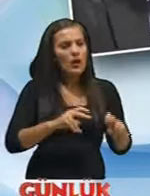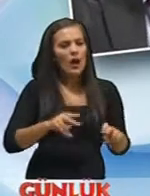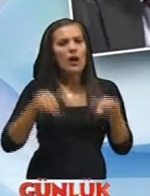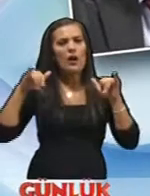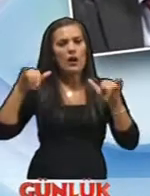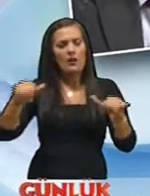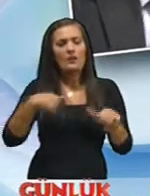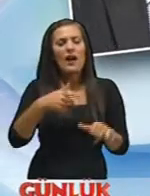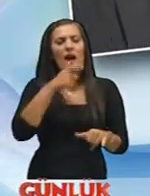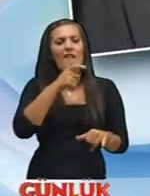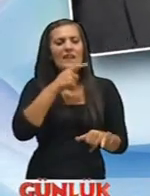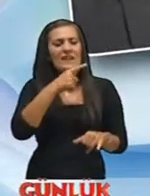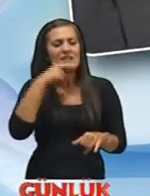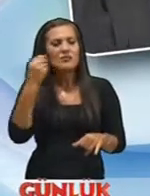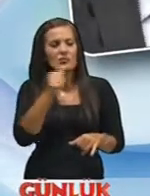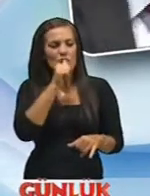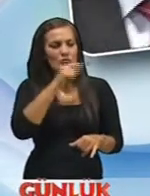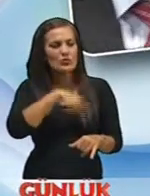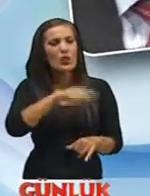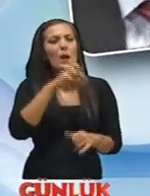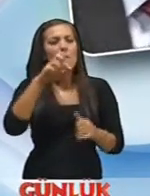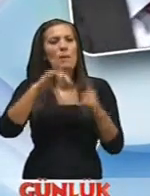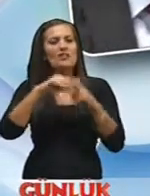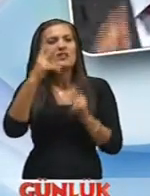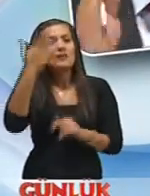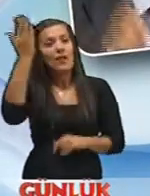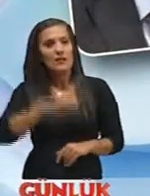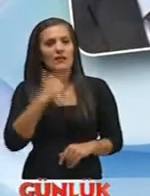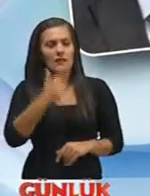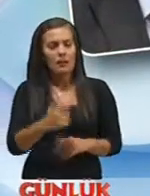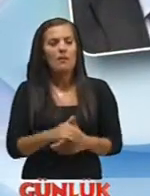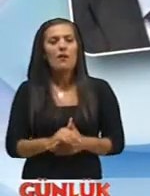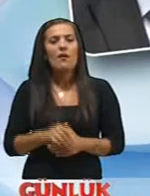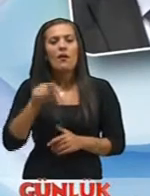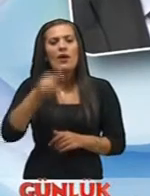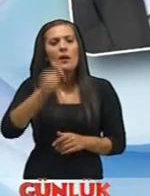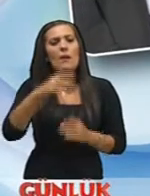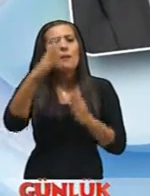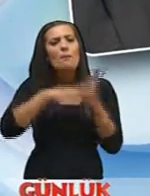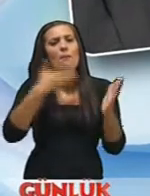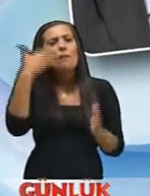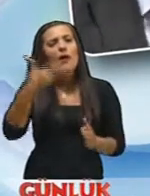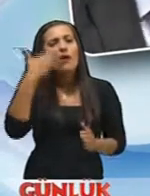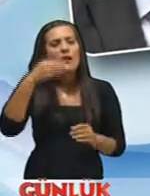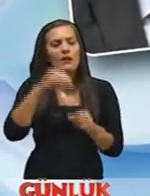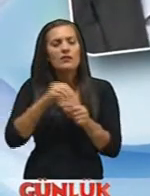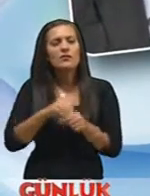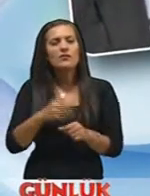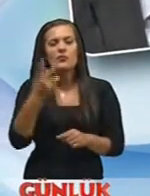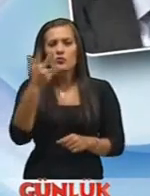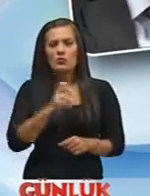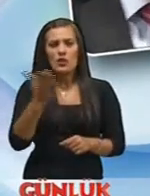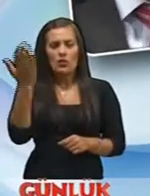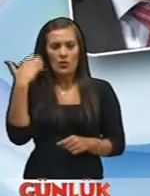İşte bu kahverengi kızıl sular İkinin altındadır PH diyorduk Uzatmayın O yapılan makale Döndü dolaştı İşte 3 ay önce